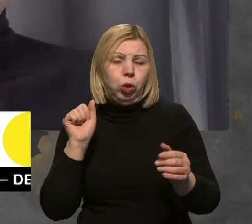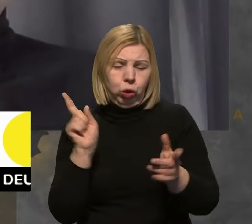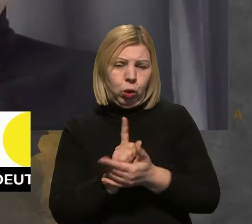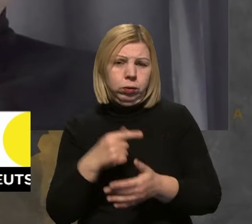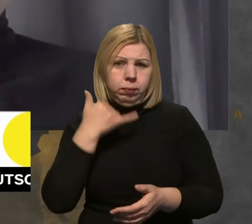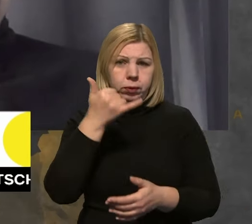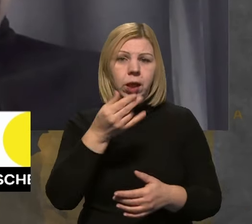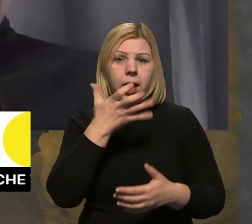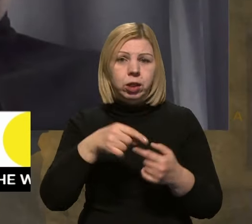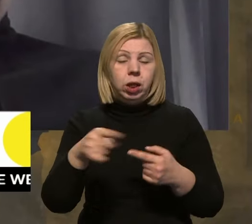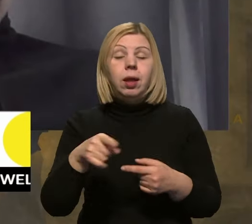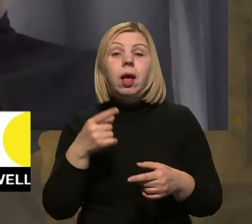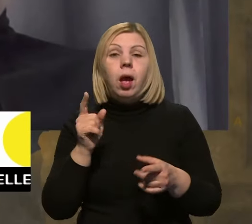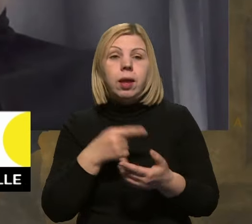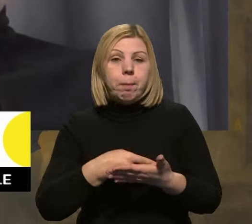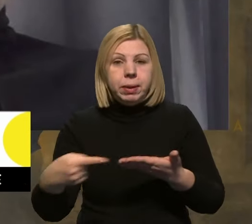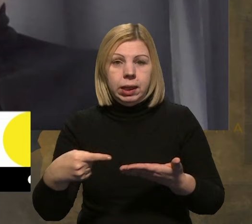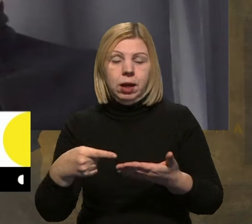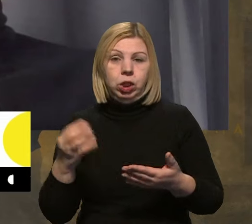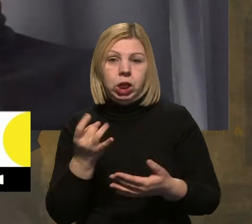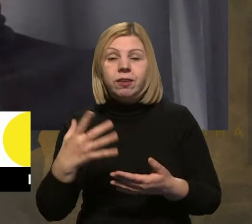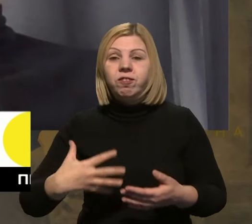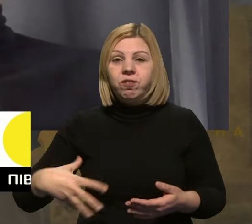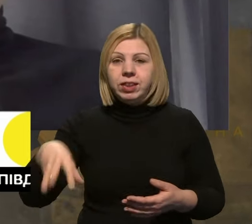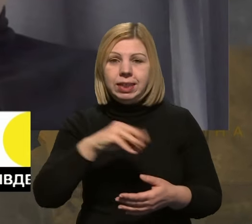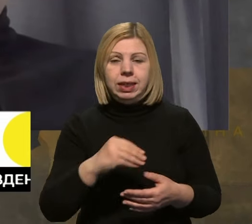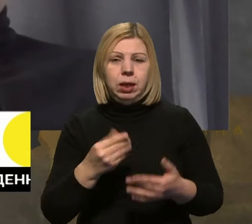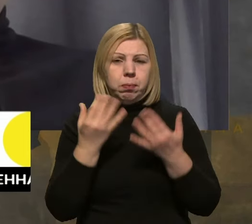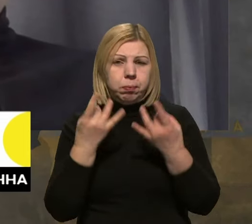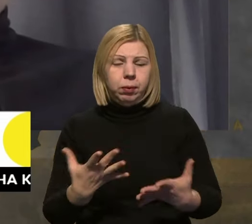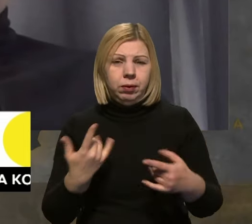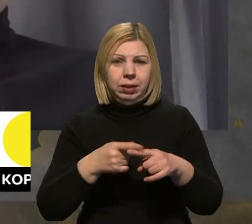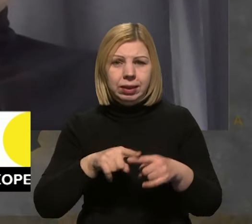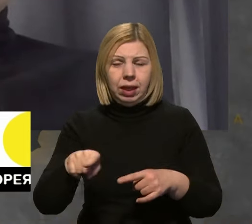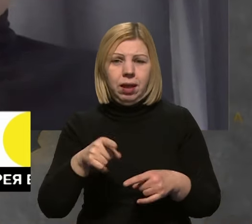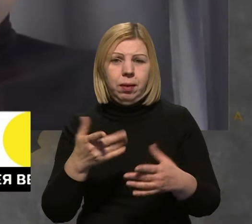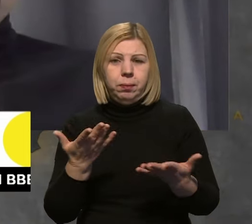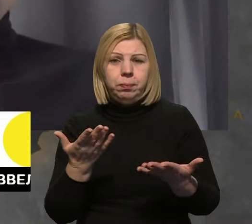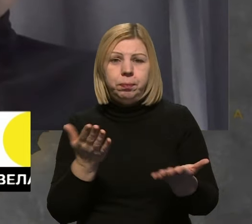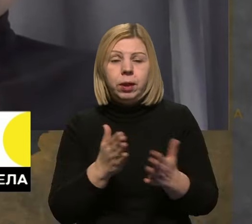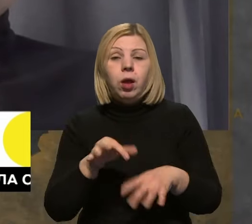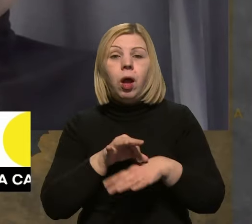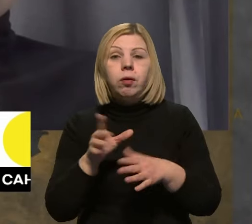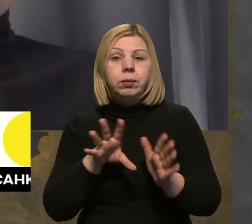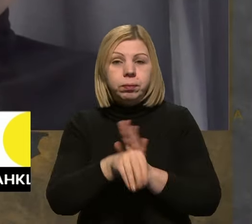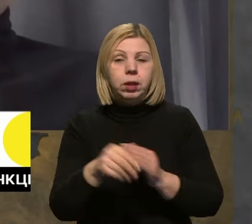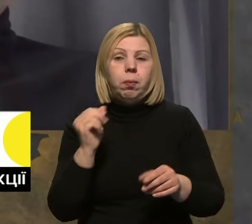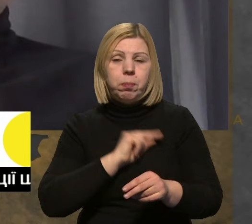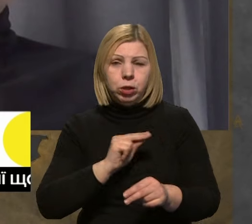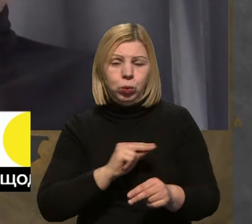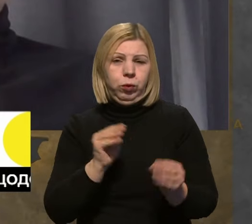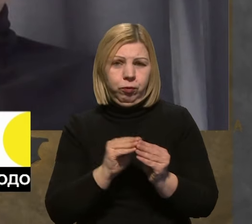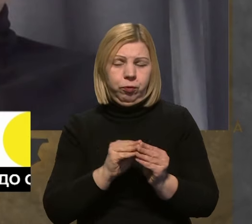Але, знову ж таки, підкреслюю, усі елементи цієї системи, вони впроваджені, вони працюють.